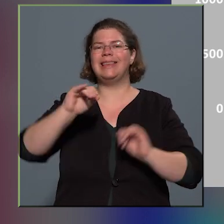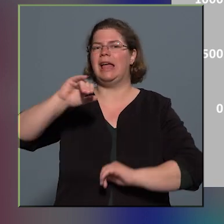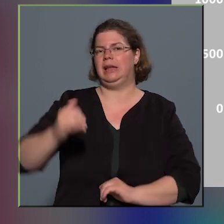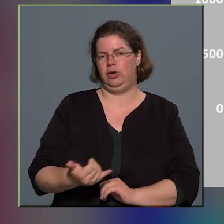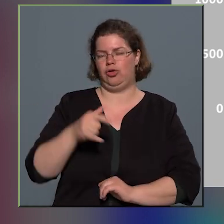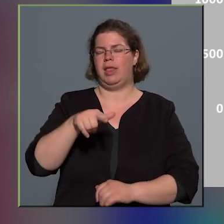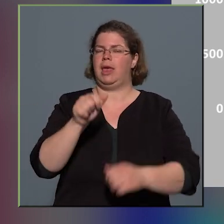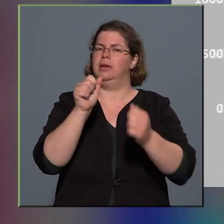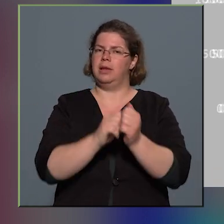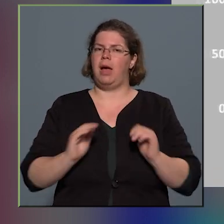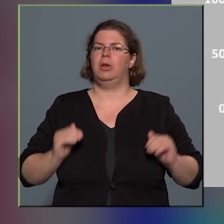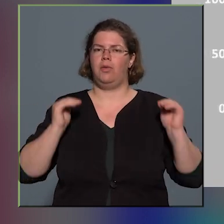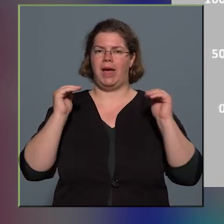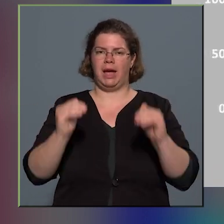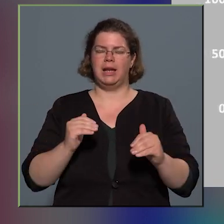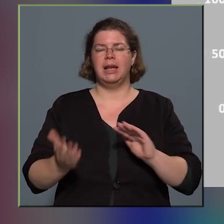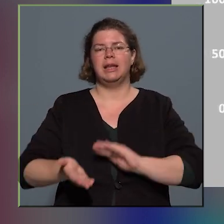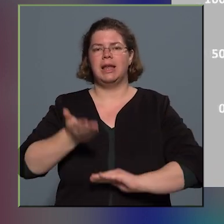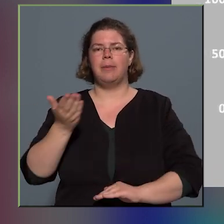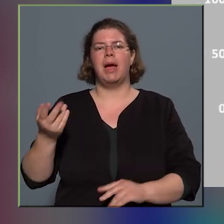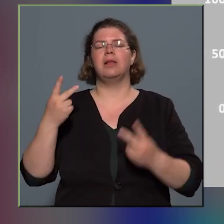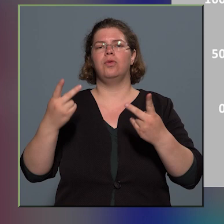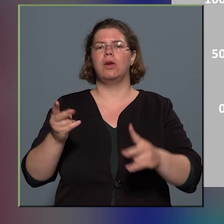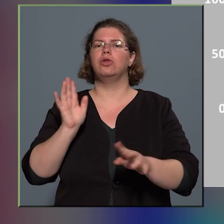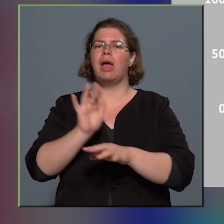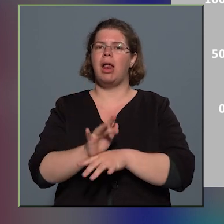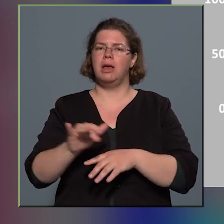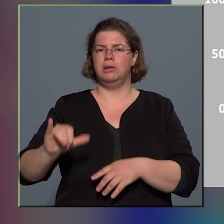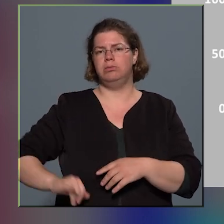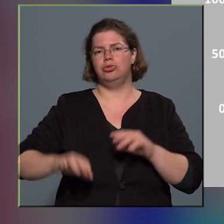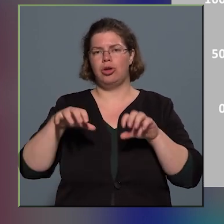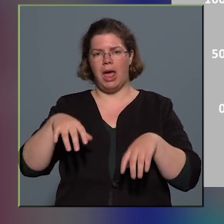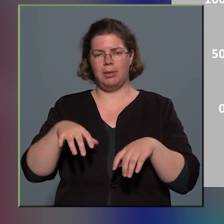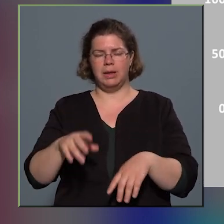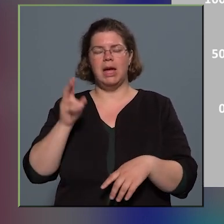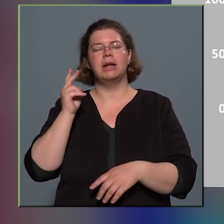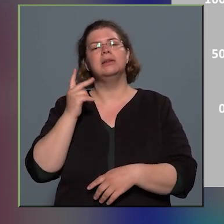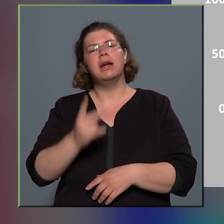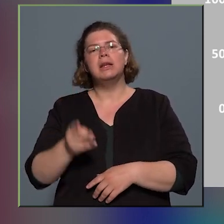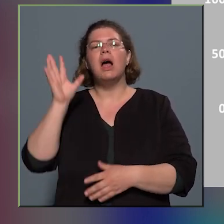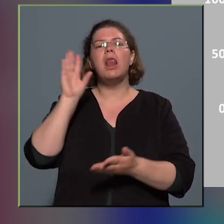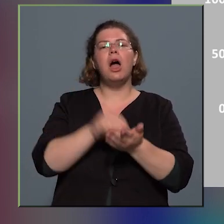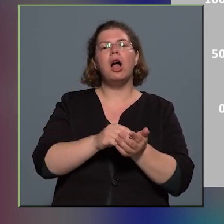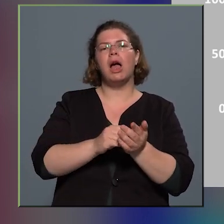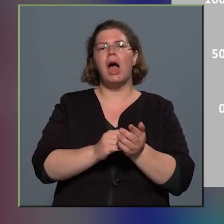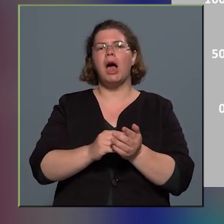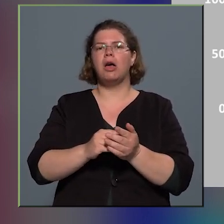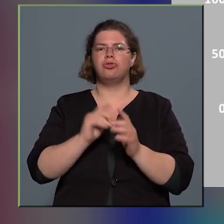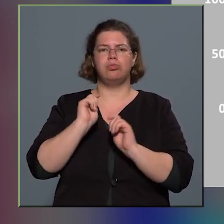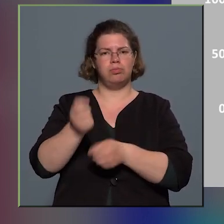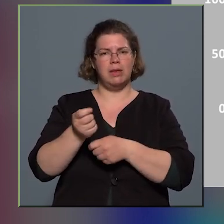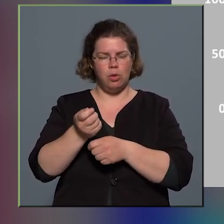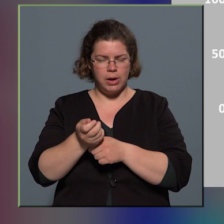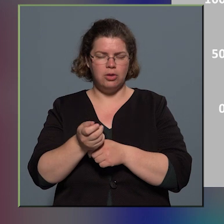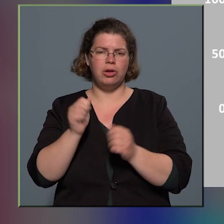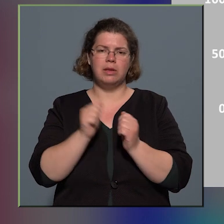száma növekedett. Kiemelt vagyonelleni bűncselekmények tekintetében a lakásbetörések száma minimálisan nőtt, ugyan, de